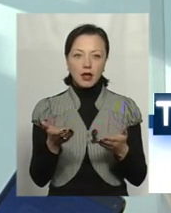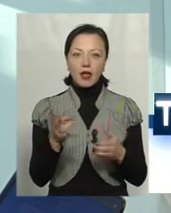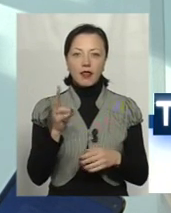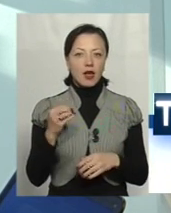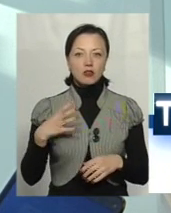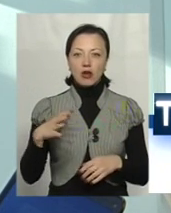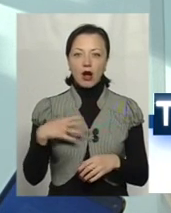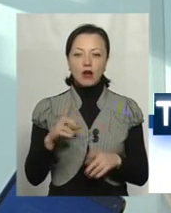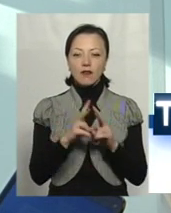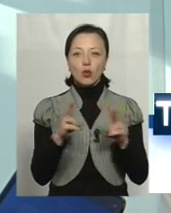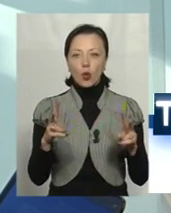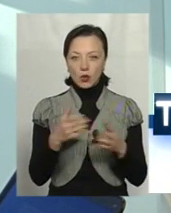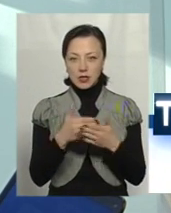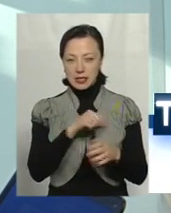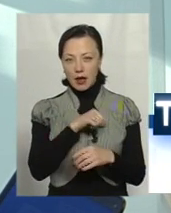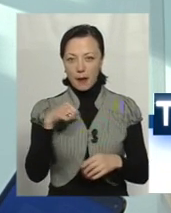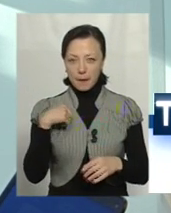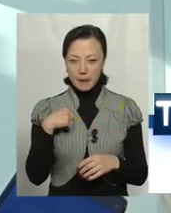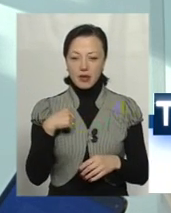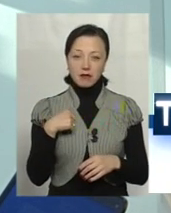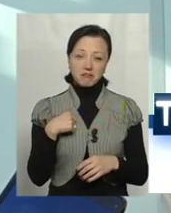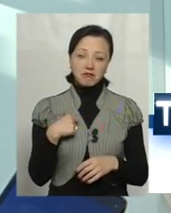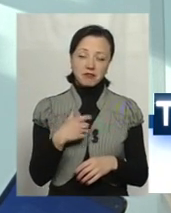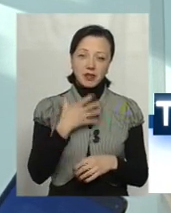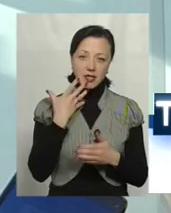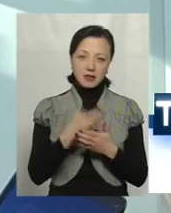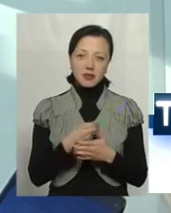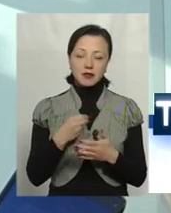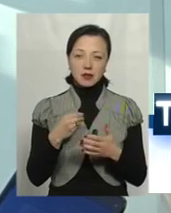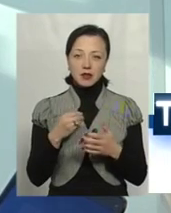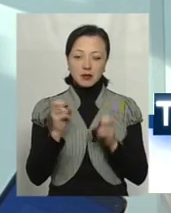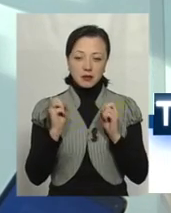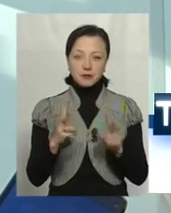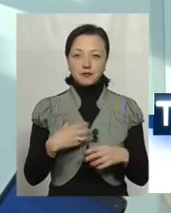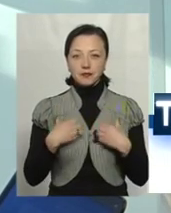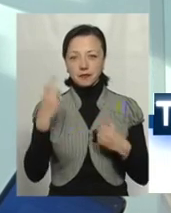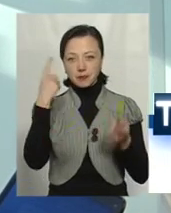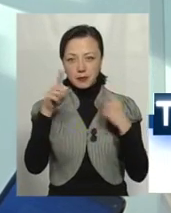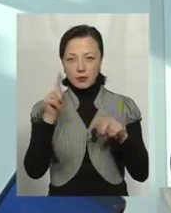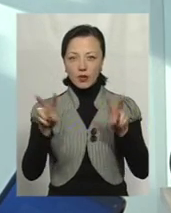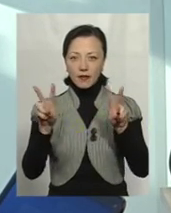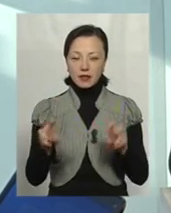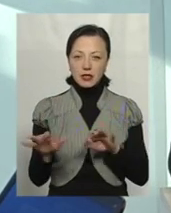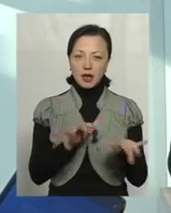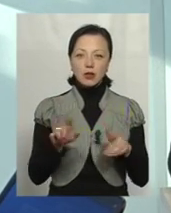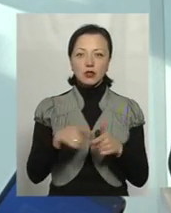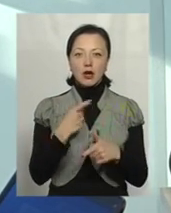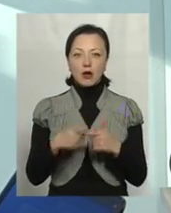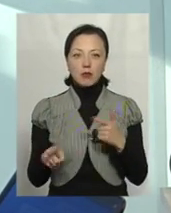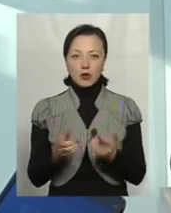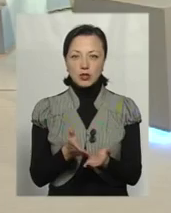чекають чогось від когось, а самі беруть себе в руки. свій страх і ризик придумують вид діяльності, або йдуть по